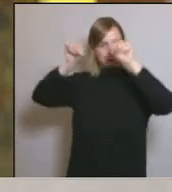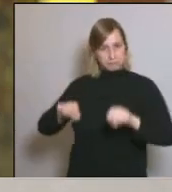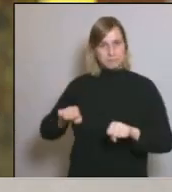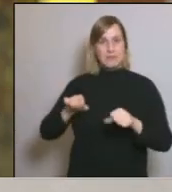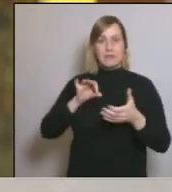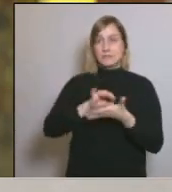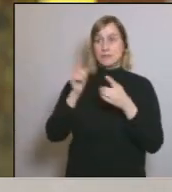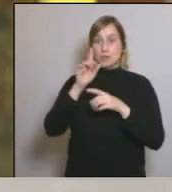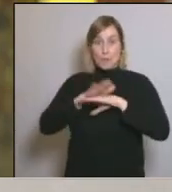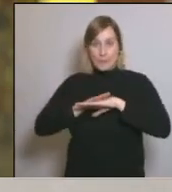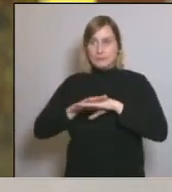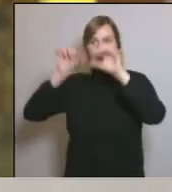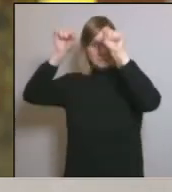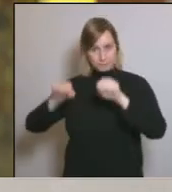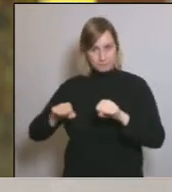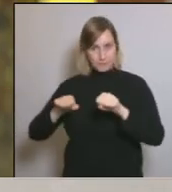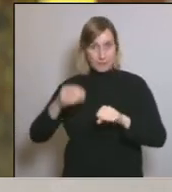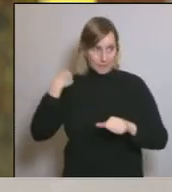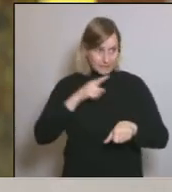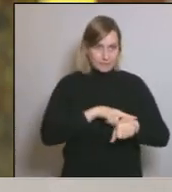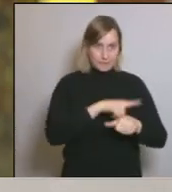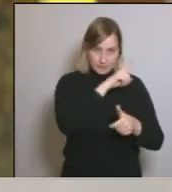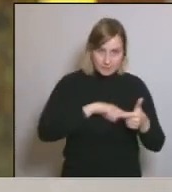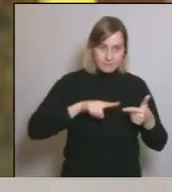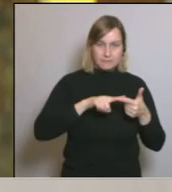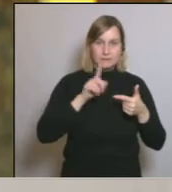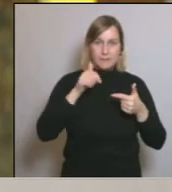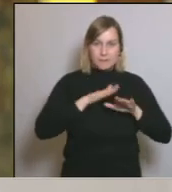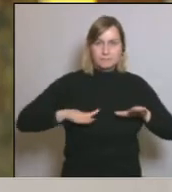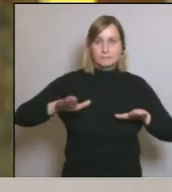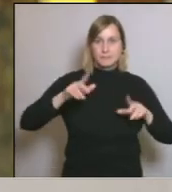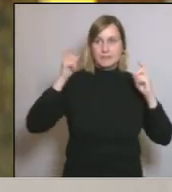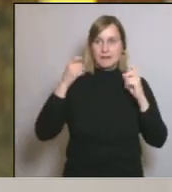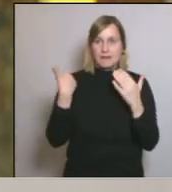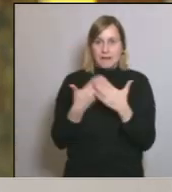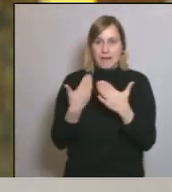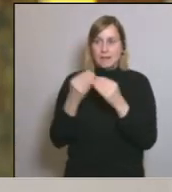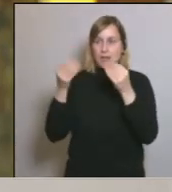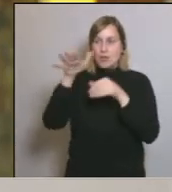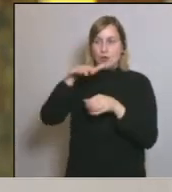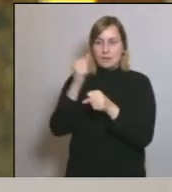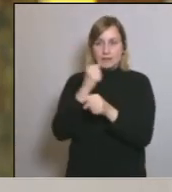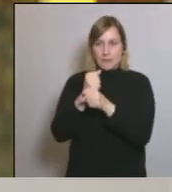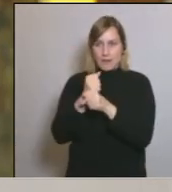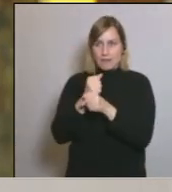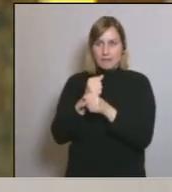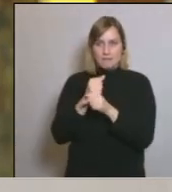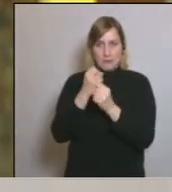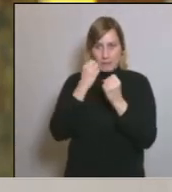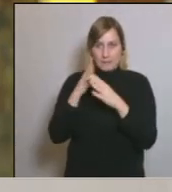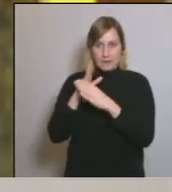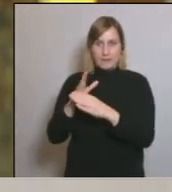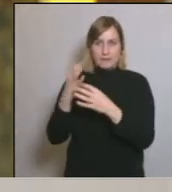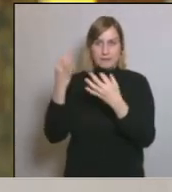essencials i alhora els hem de garantir que els seus llocs de treball no corren perill i que tindran